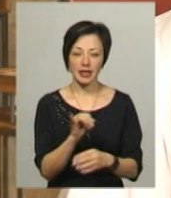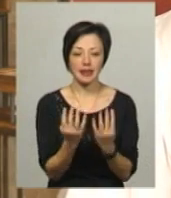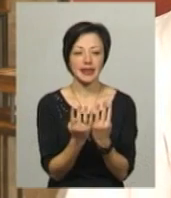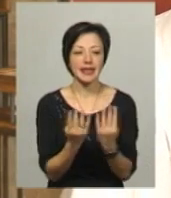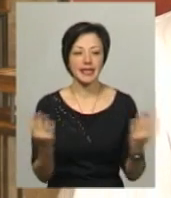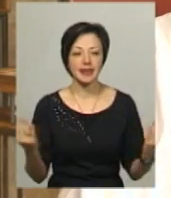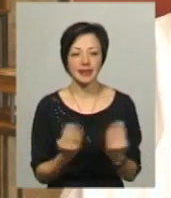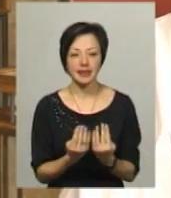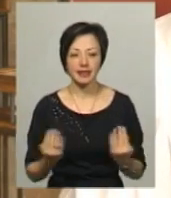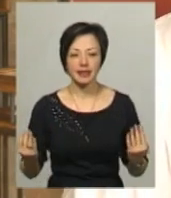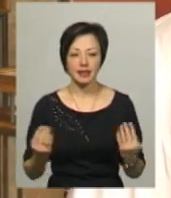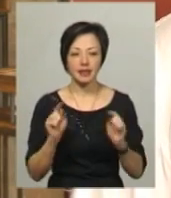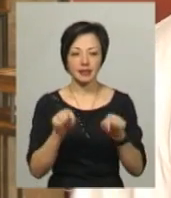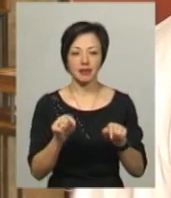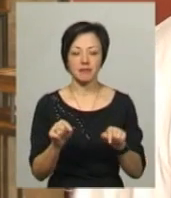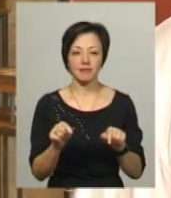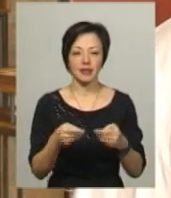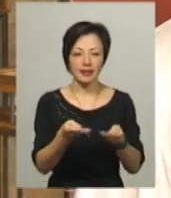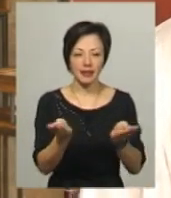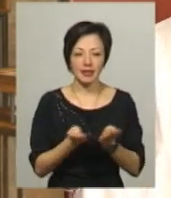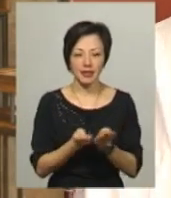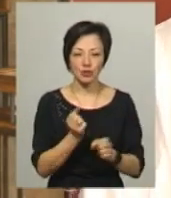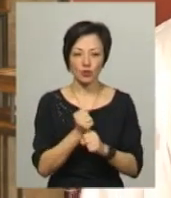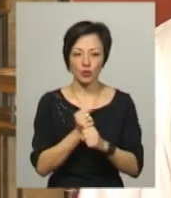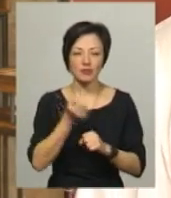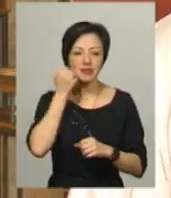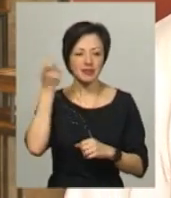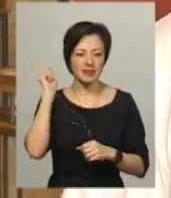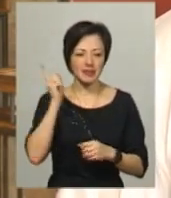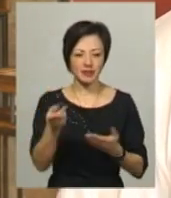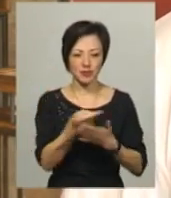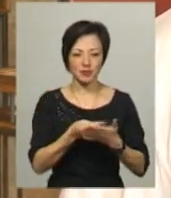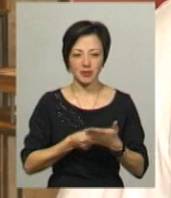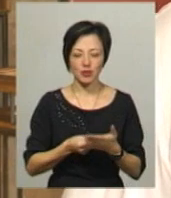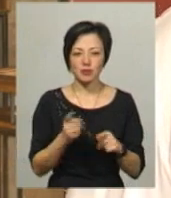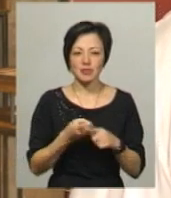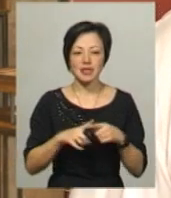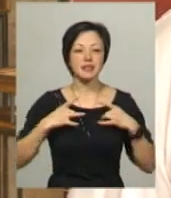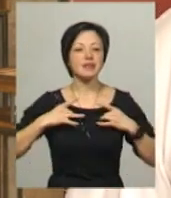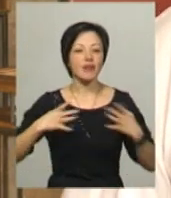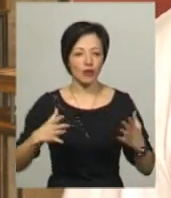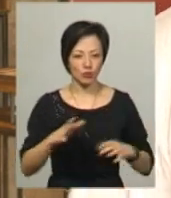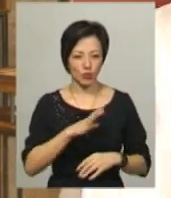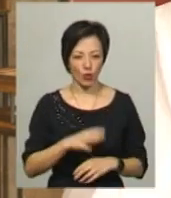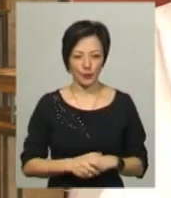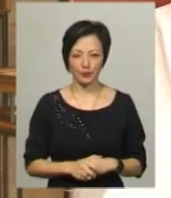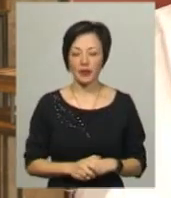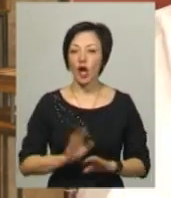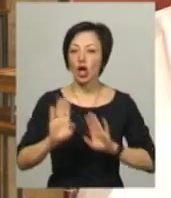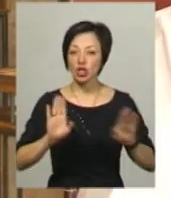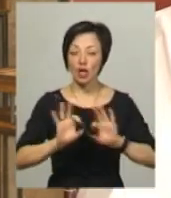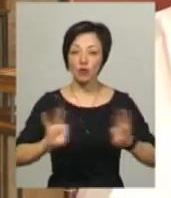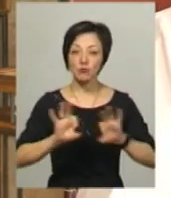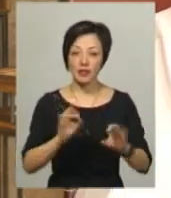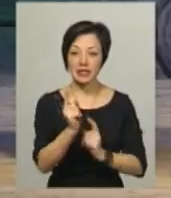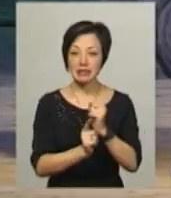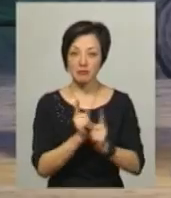тарілки зроблені під старовину теж розписані. Тобто, щоб це свято було. Ігор Сторожук розповідає, що